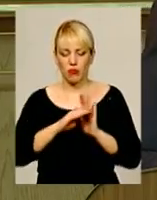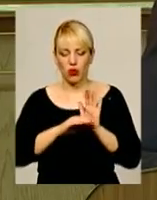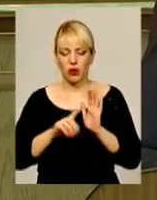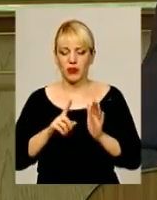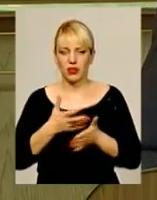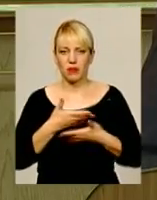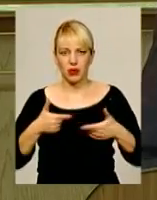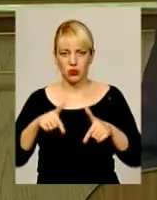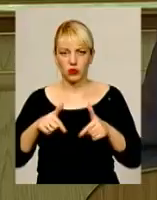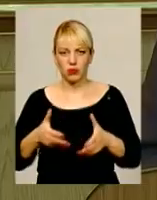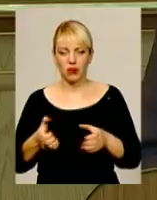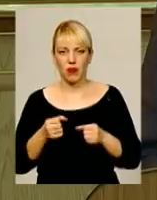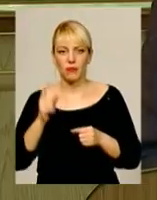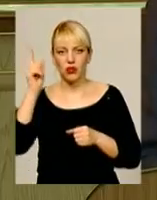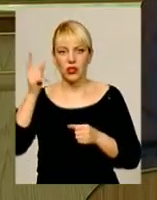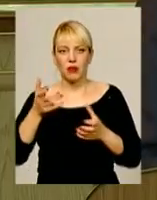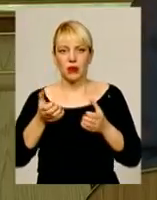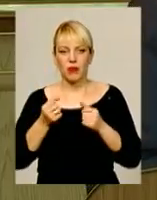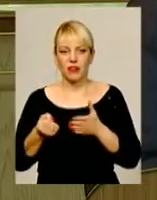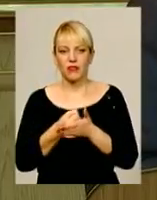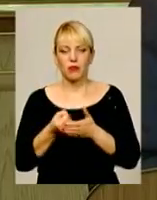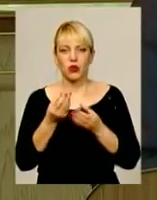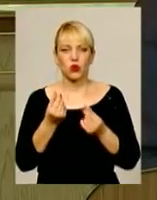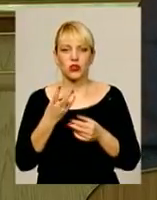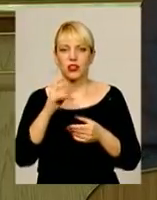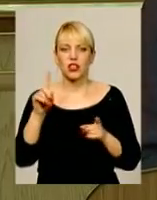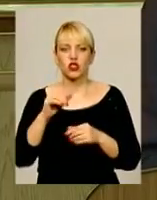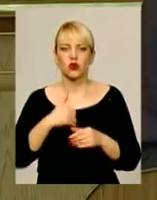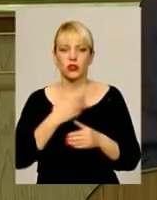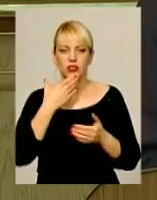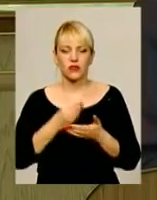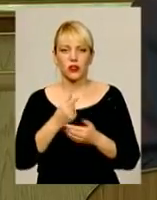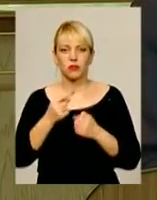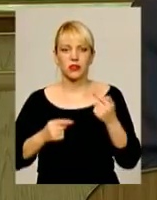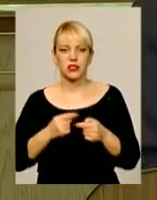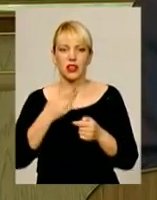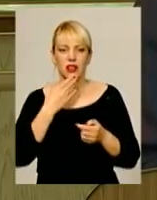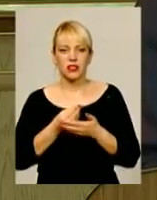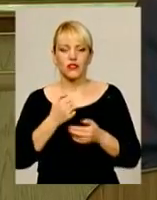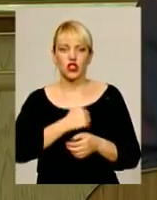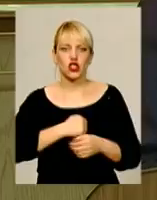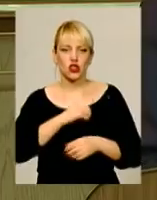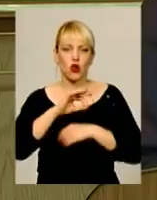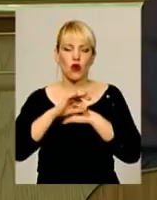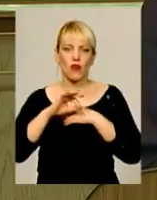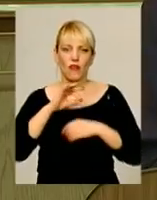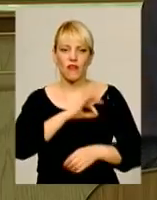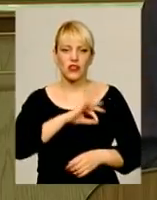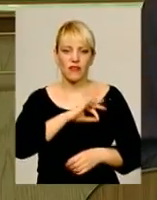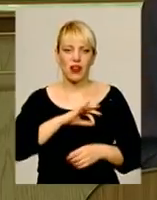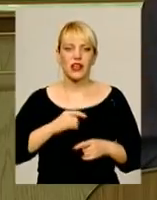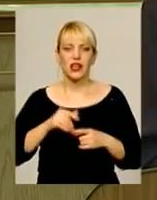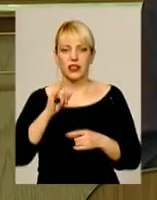приймаємо, вони собі приймають, вибивають кошти на що хотять, на свої бізнеса, на свої зловживання, на свої розпирювання.